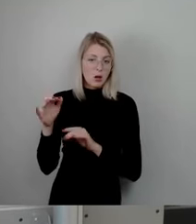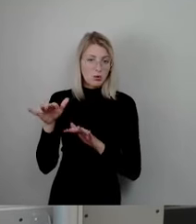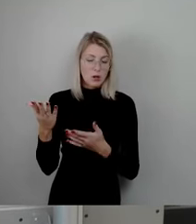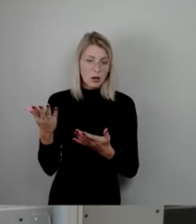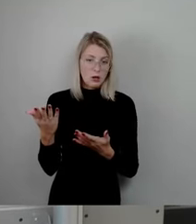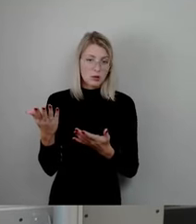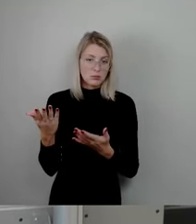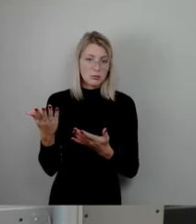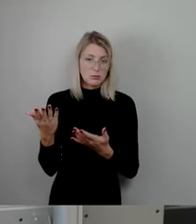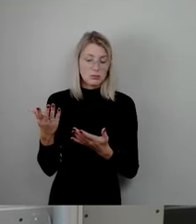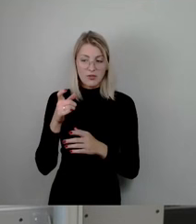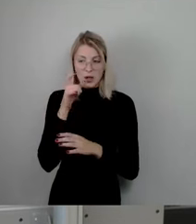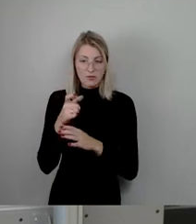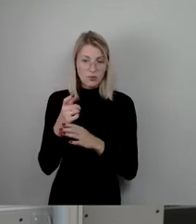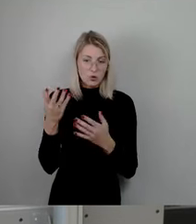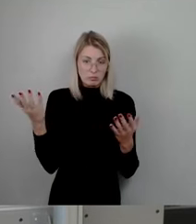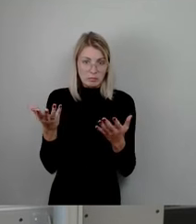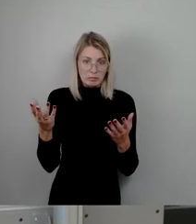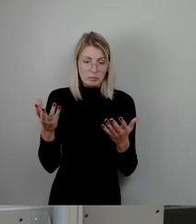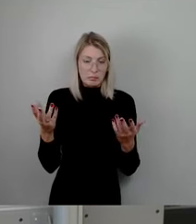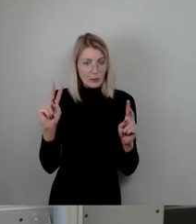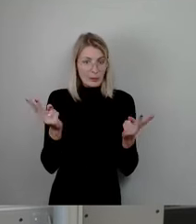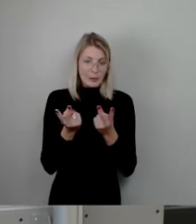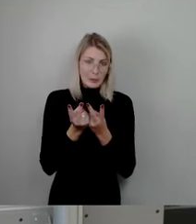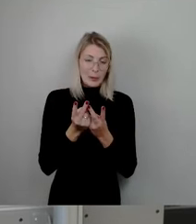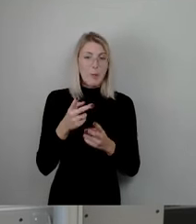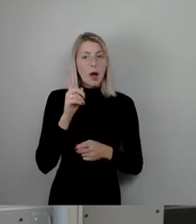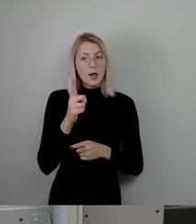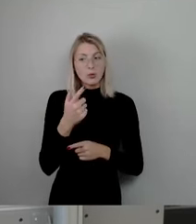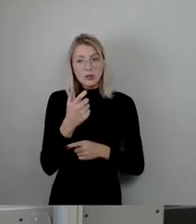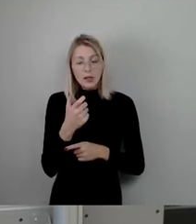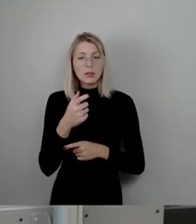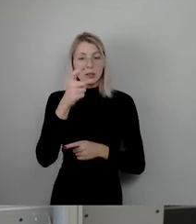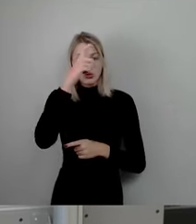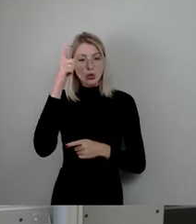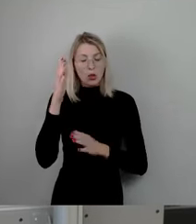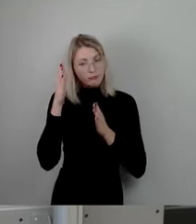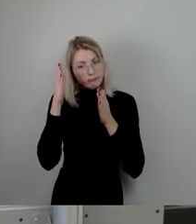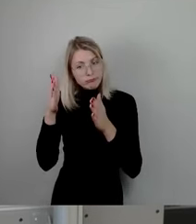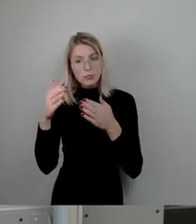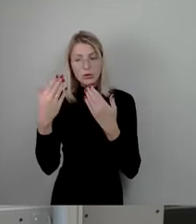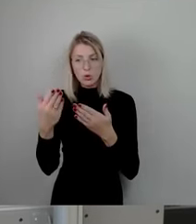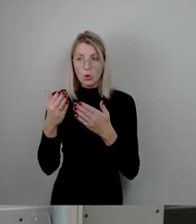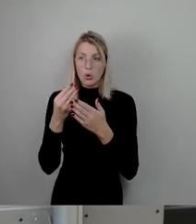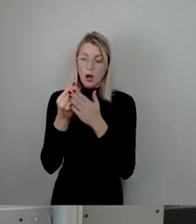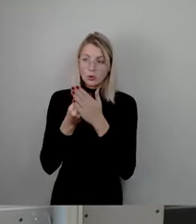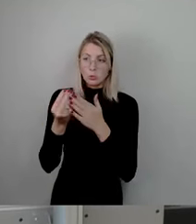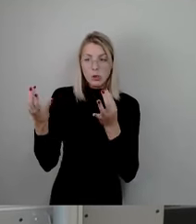ist und 120, 150 Ingenieure in diese Richtung führen soll, die wir hier eigentlich brauchen.